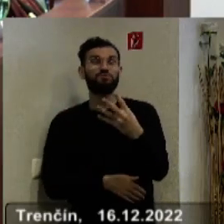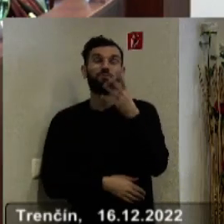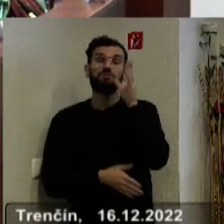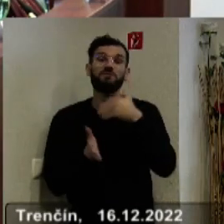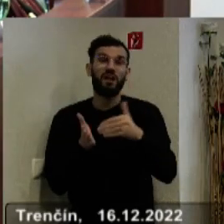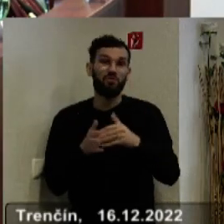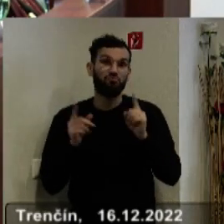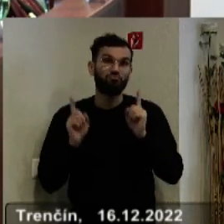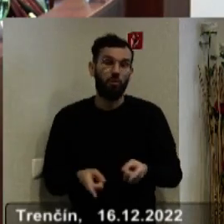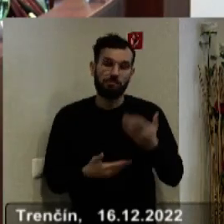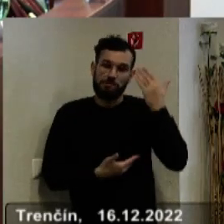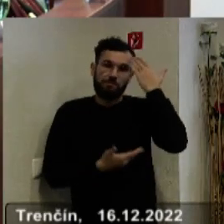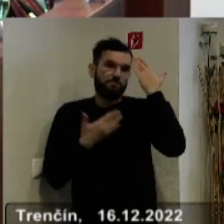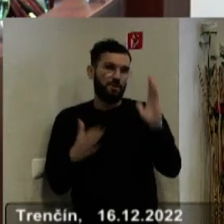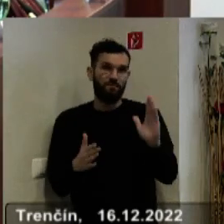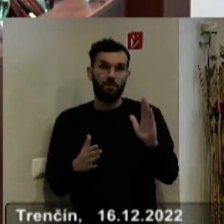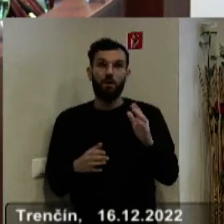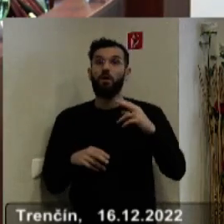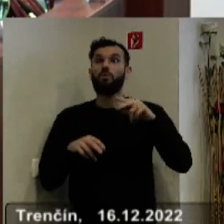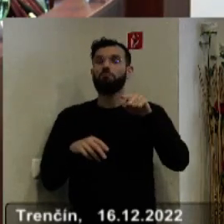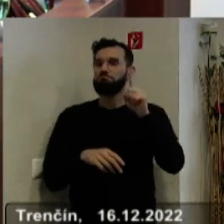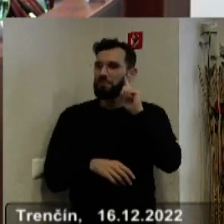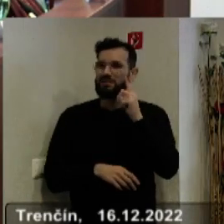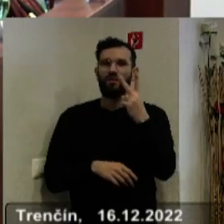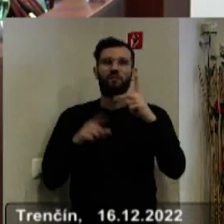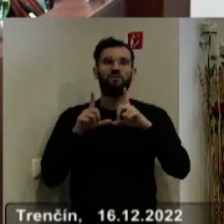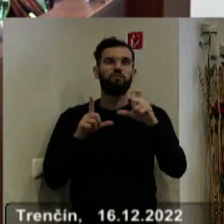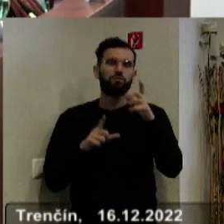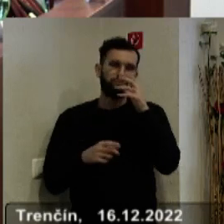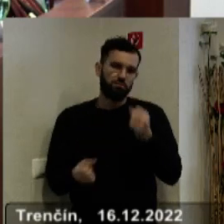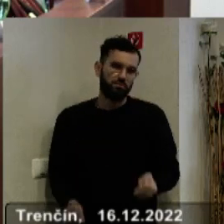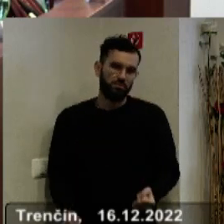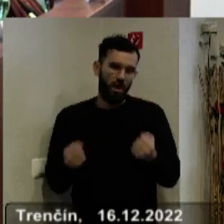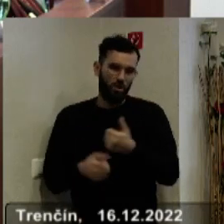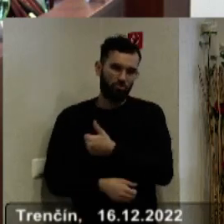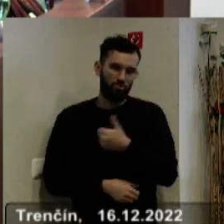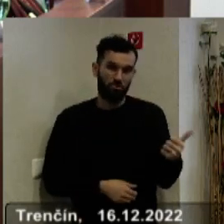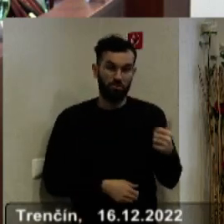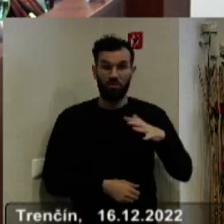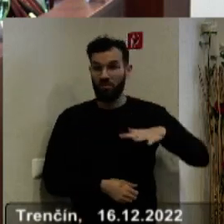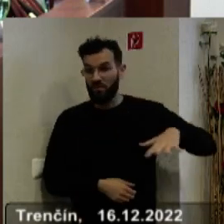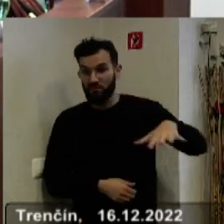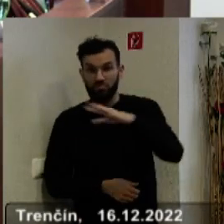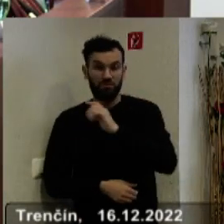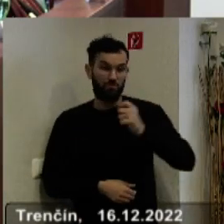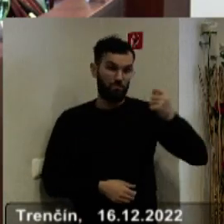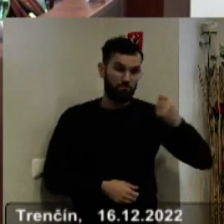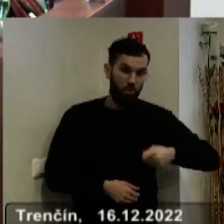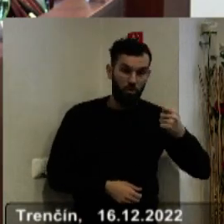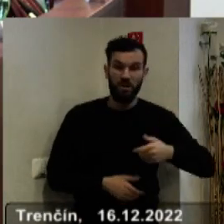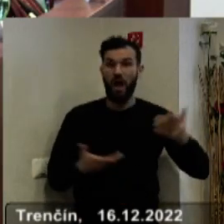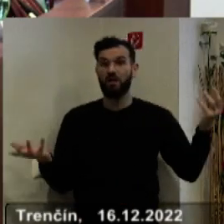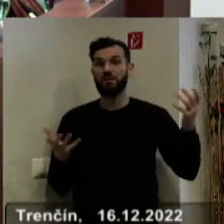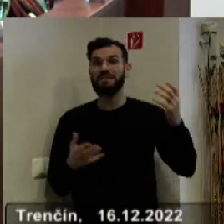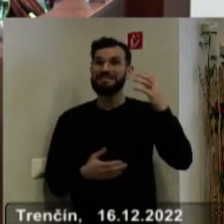To bude podľa mňa pre samosprávy ešte ťažší rok. Ste tu vlastne všetci, buď ste tu starostoví a primátori, ale poslanci mestských